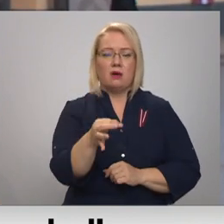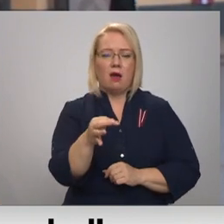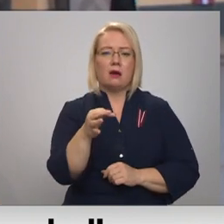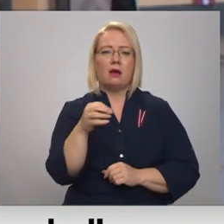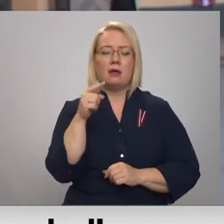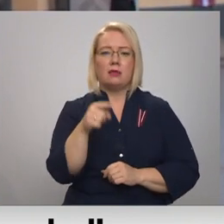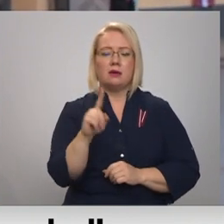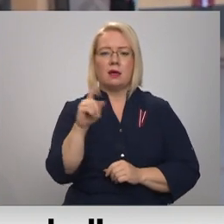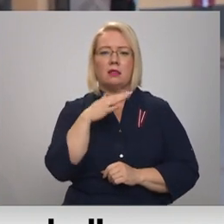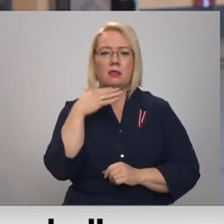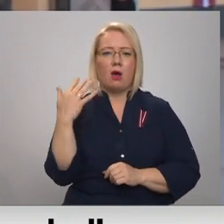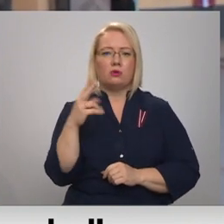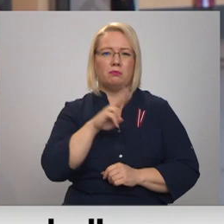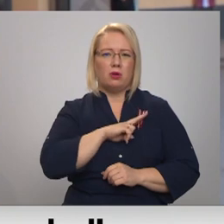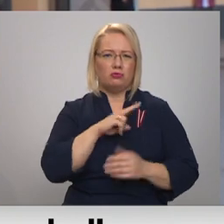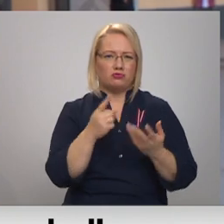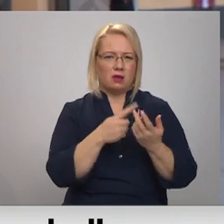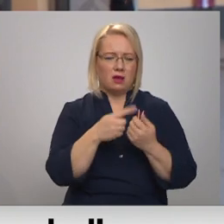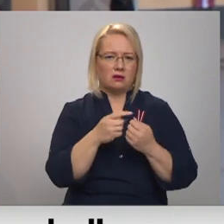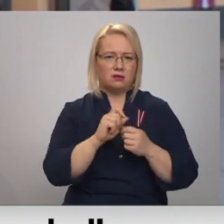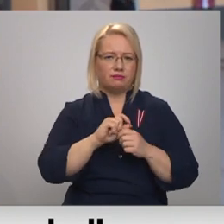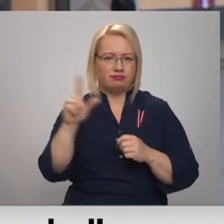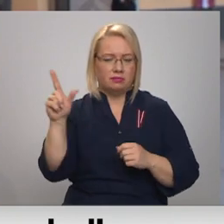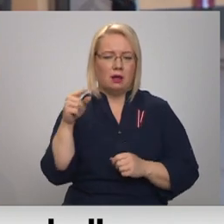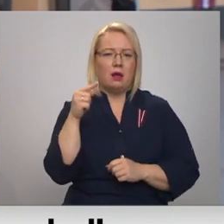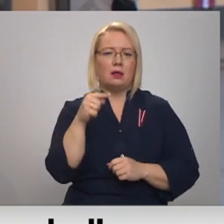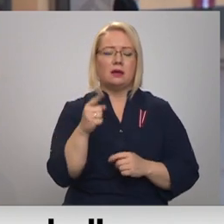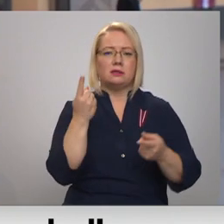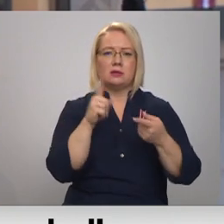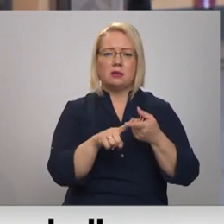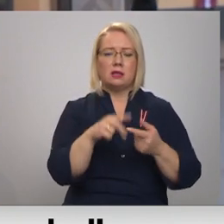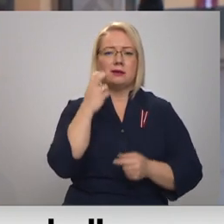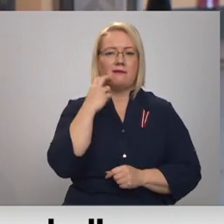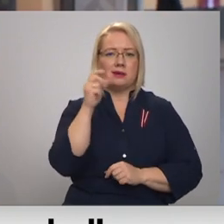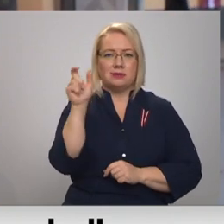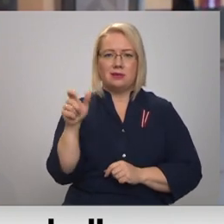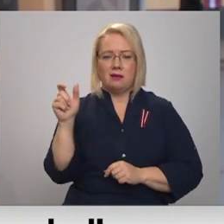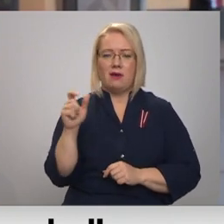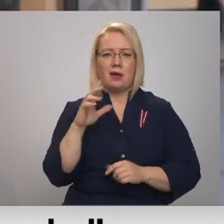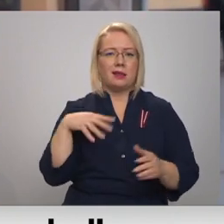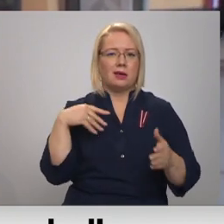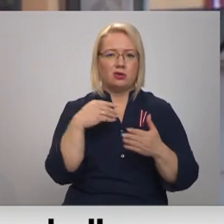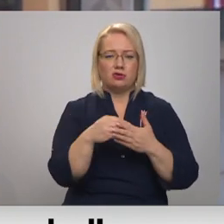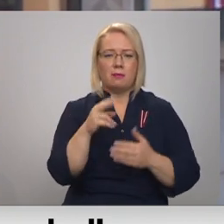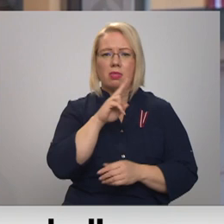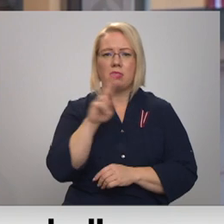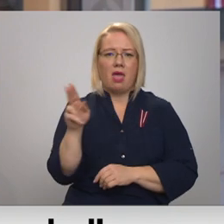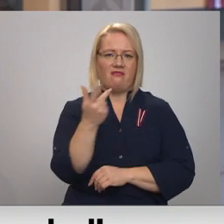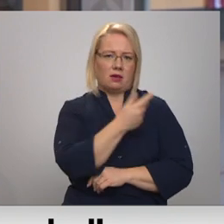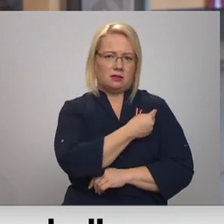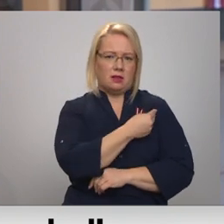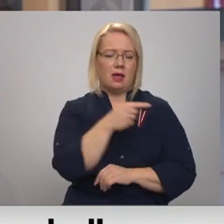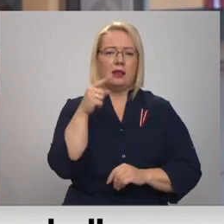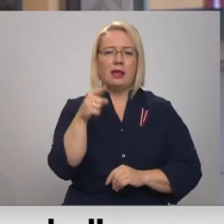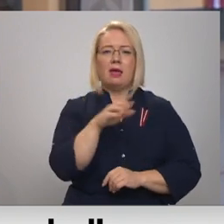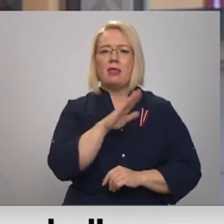daudz mirušojas aizsīts ar to, ka vecieļa audis līdz šim nevakcinējās. Viņi